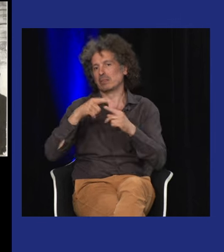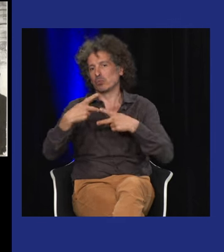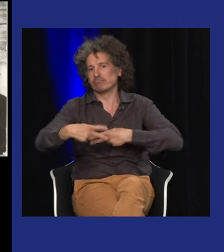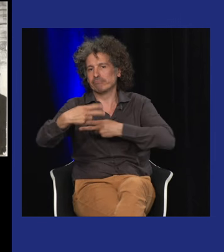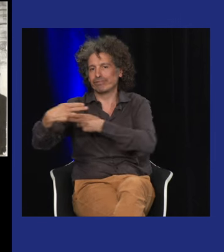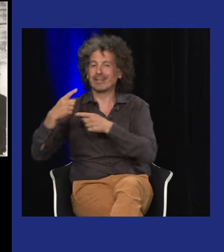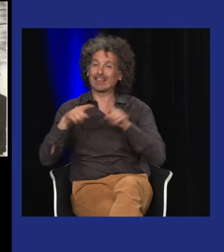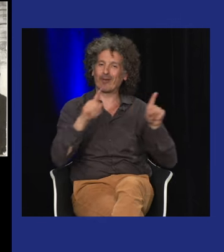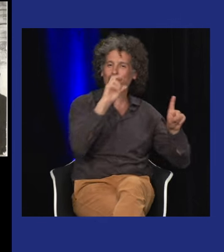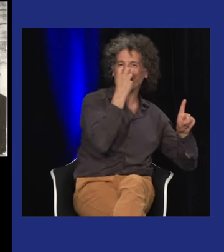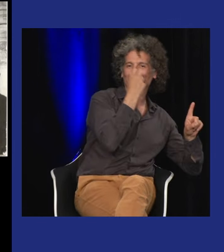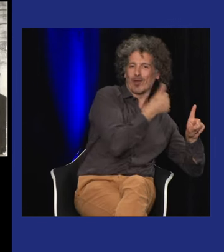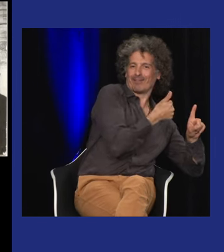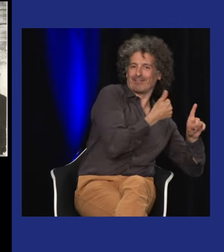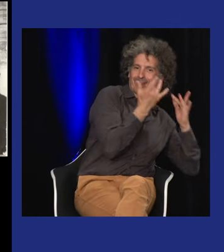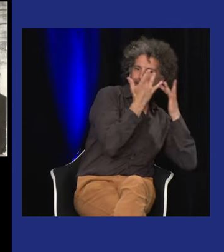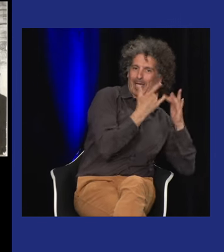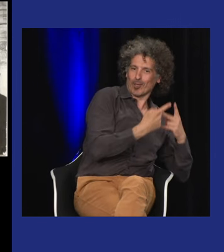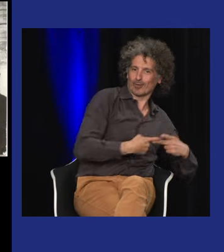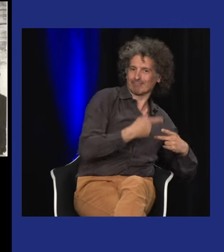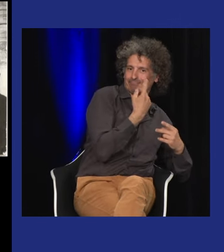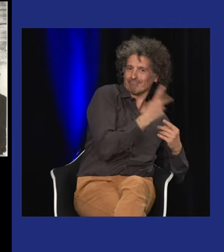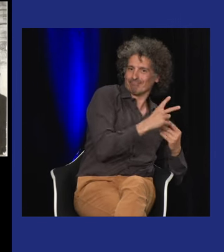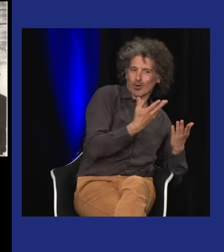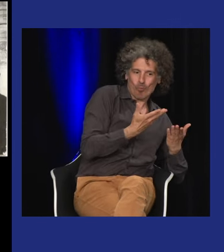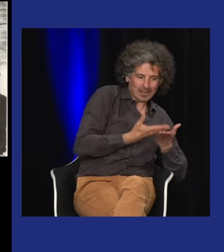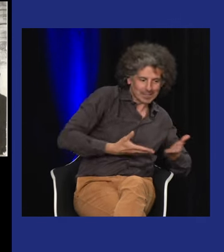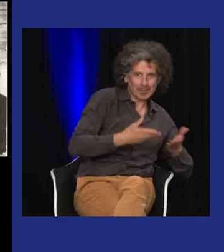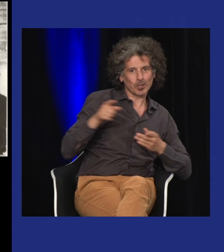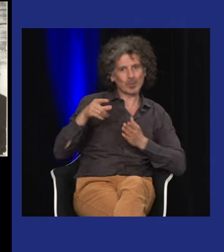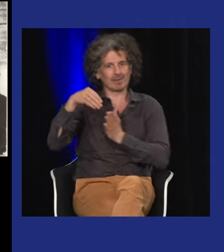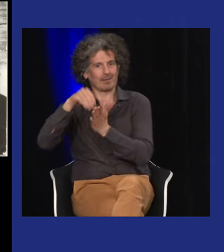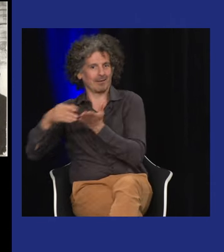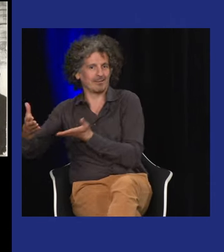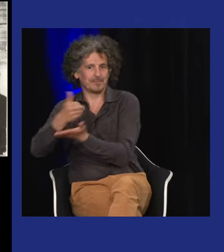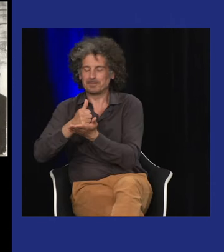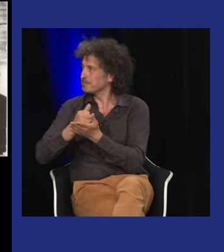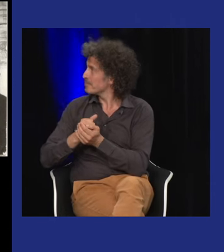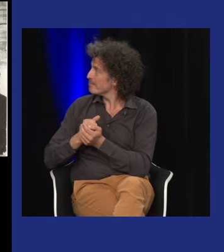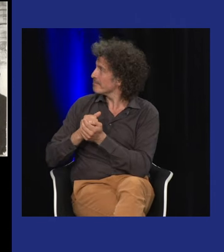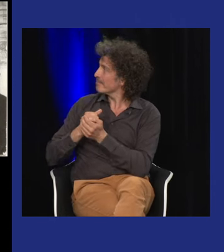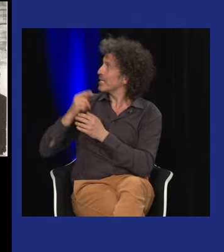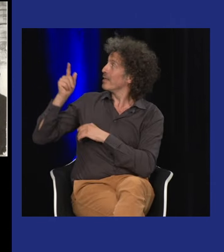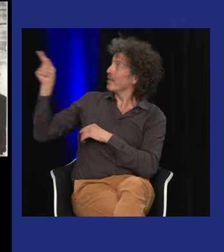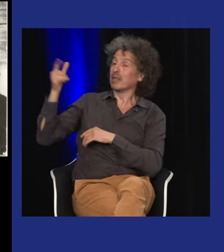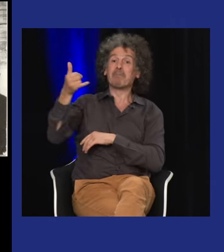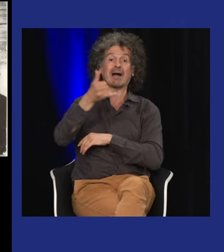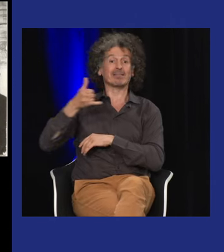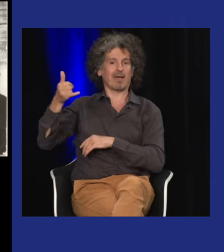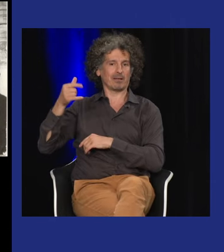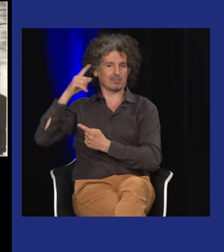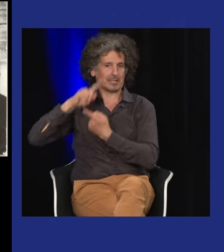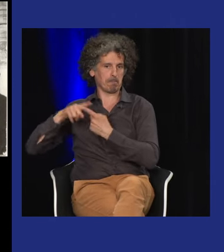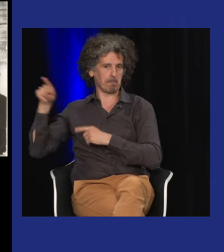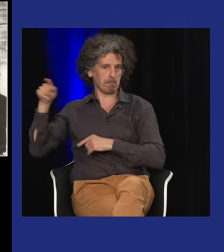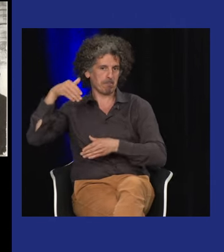ce qui était articles de journaux parussions c'est très différent de l'écriture de Victor mais il a récolté tout ce qui